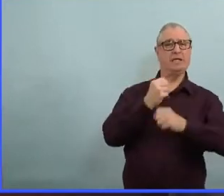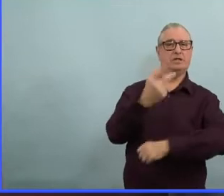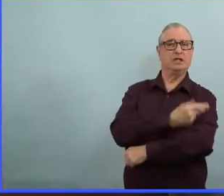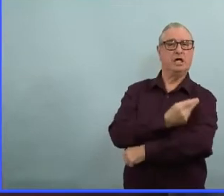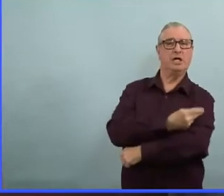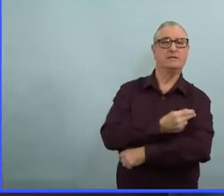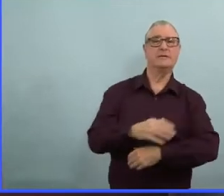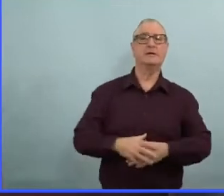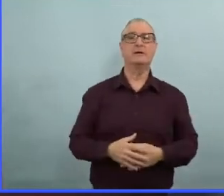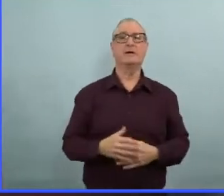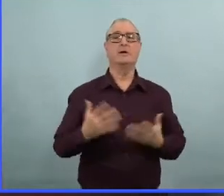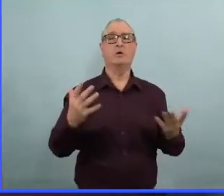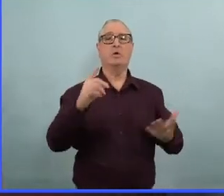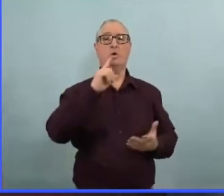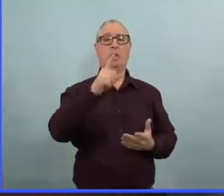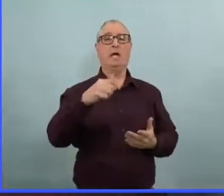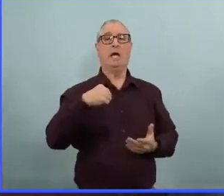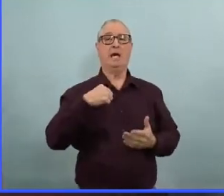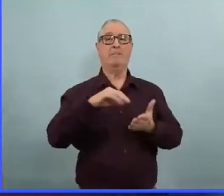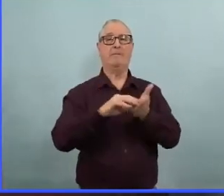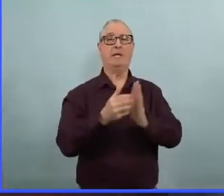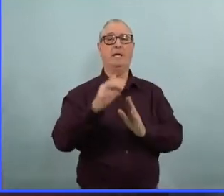plus grand nombre de Manitobains possible se fassent vacciner.